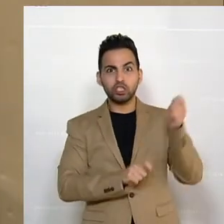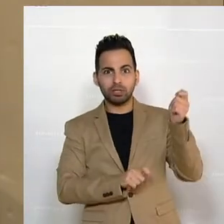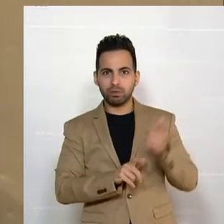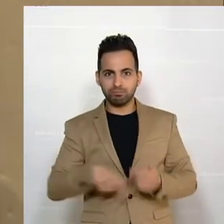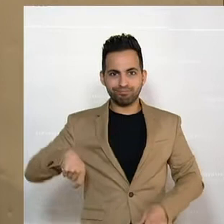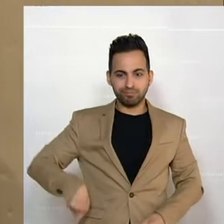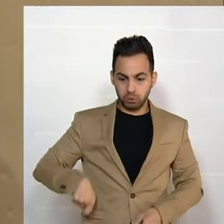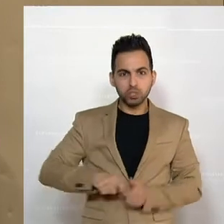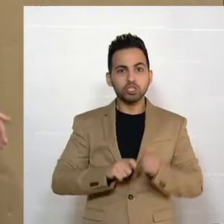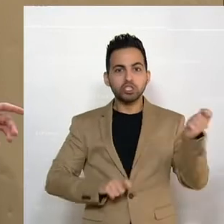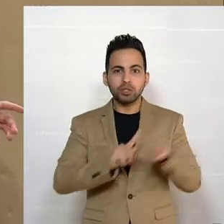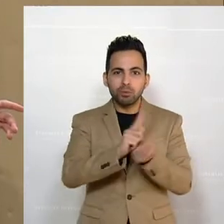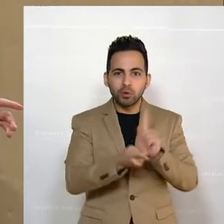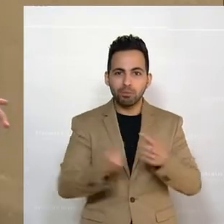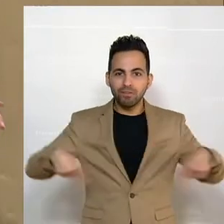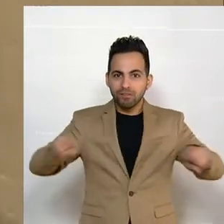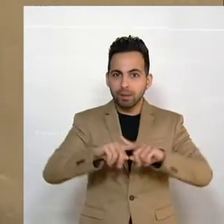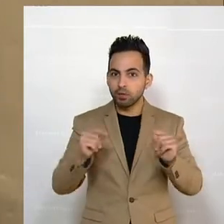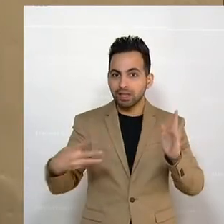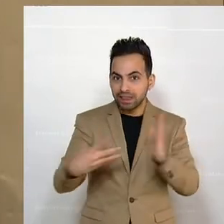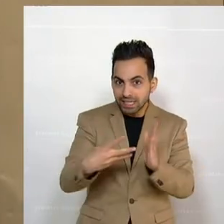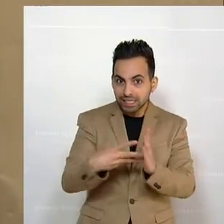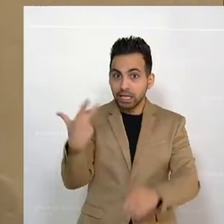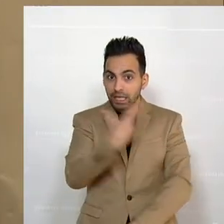Testen, unser Schirm heißt Impfen.